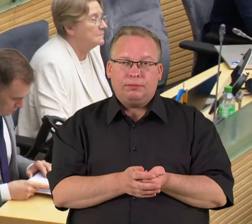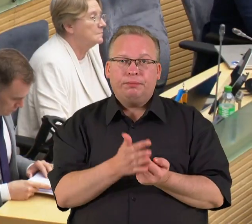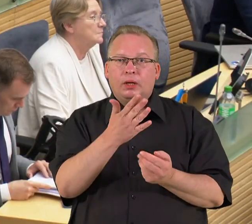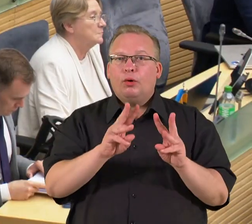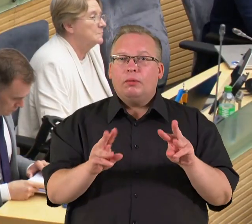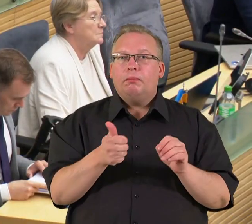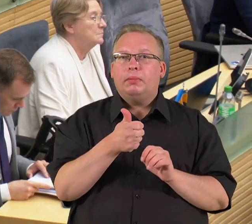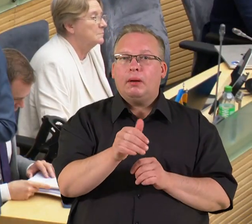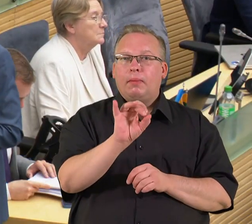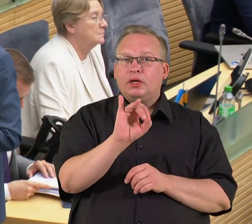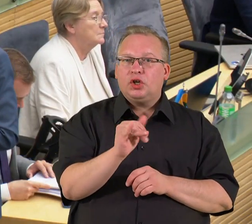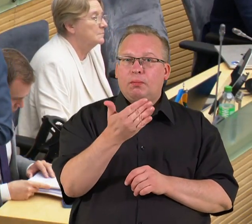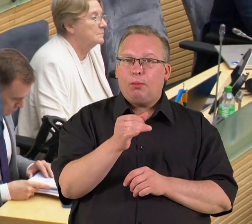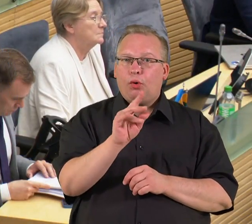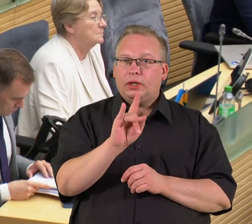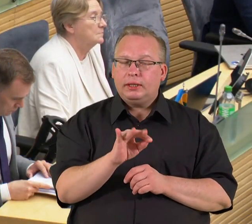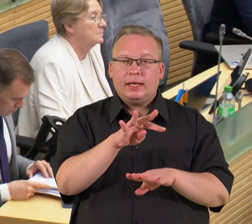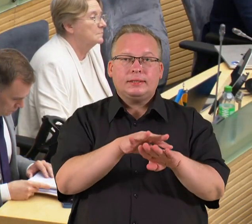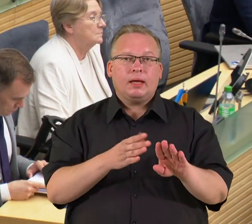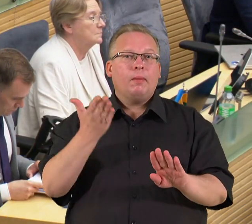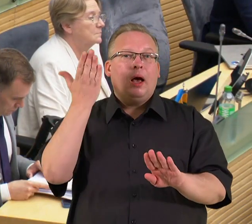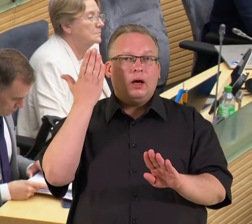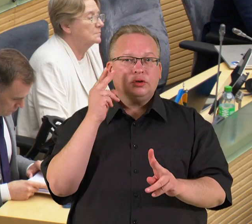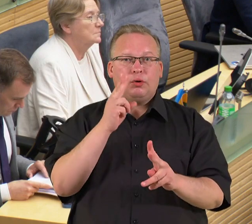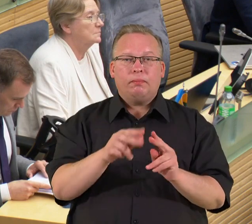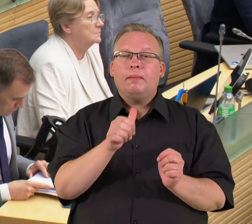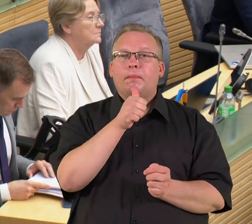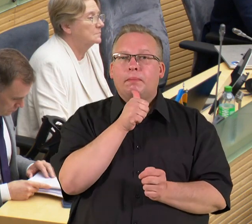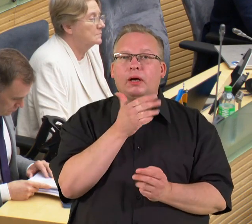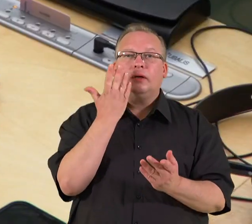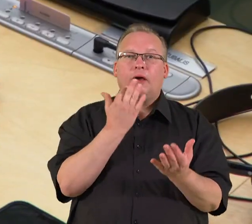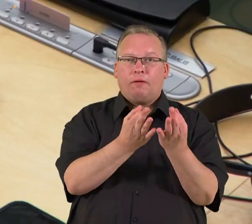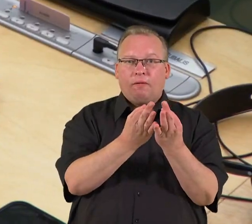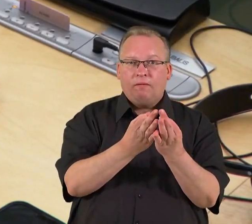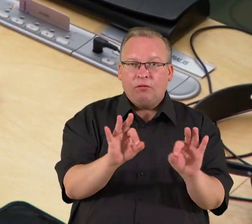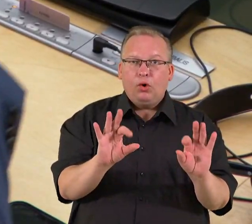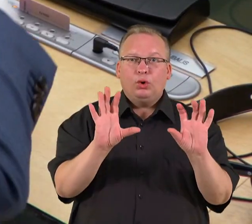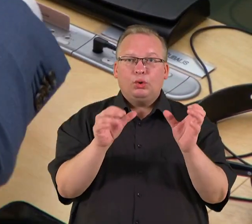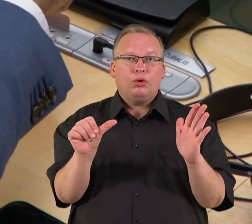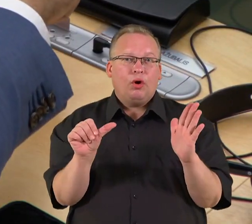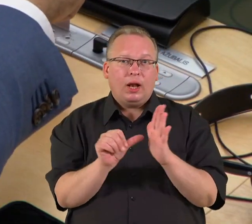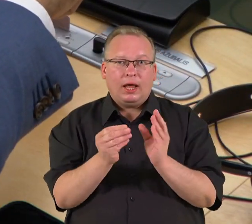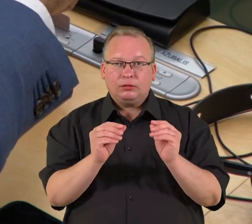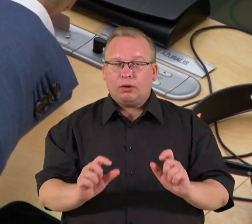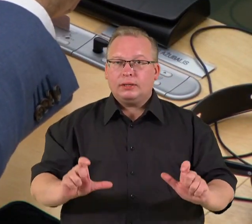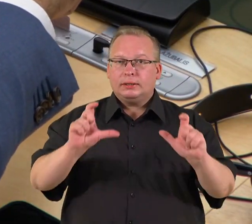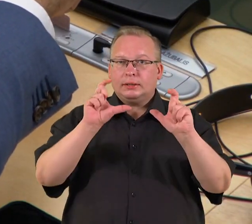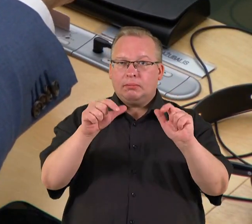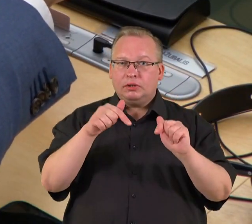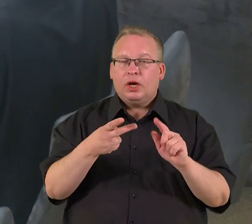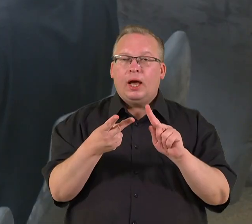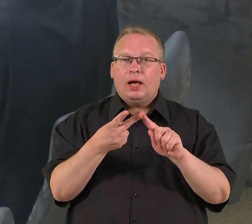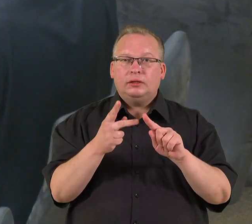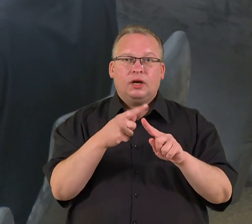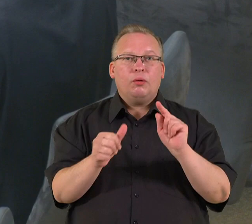premierės Ingridos Šimonytės, Seimas jau anksčiau apsisprendė pavyzdžiui, kiek leidžiama aukti dujų ir elektros kainoms antrai šių metų